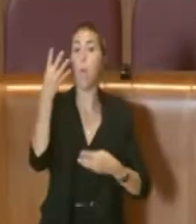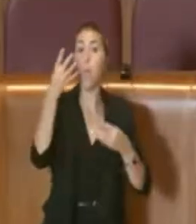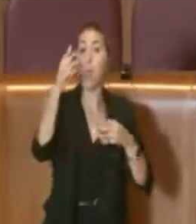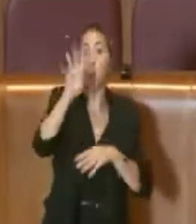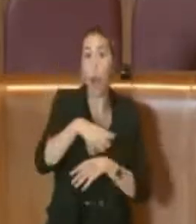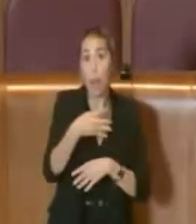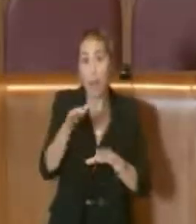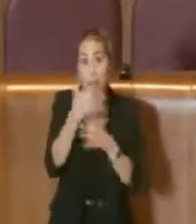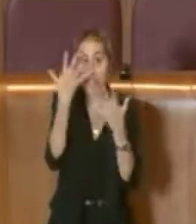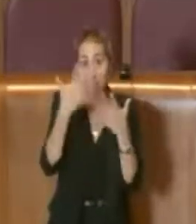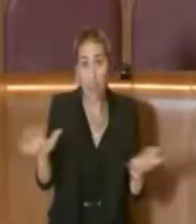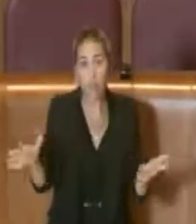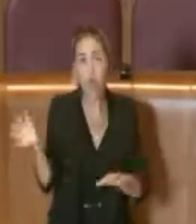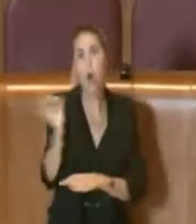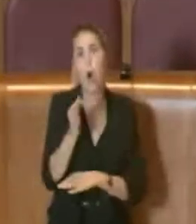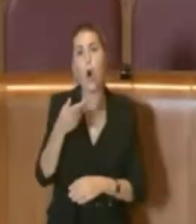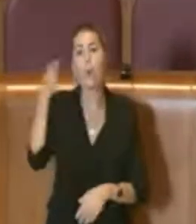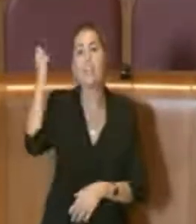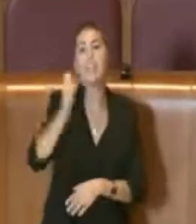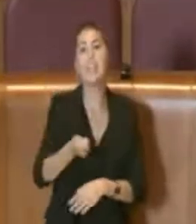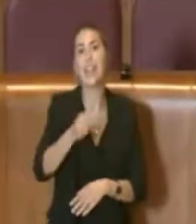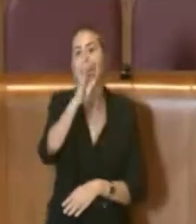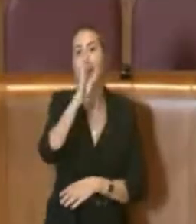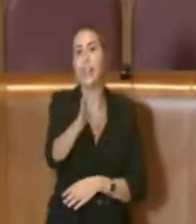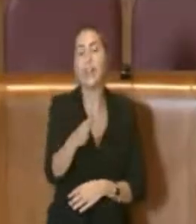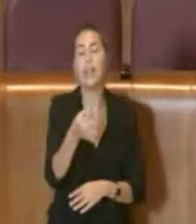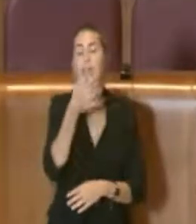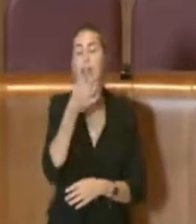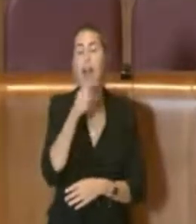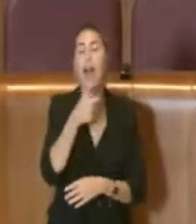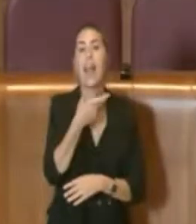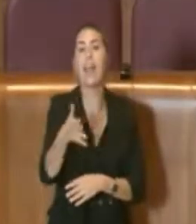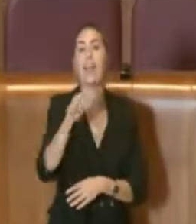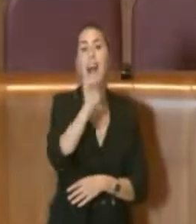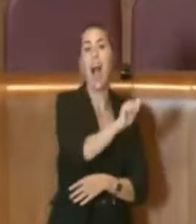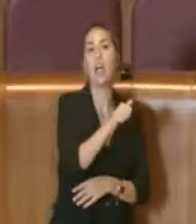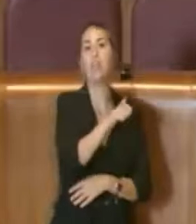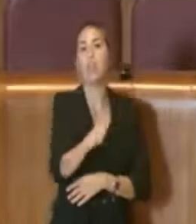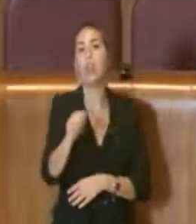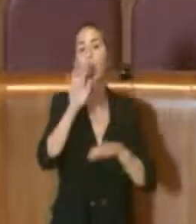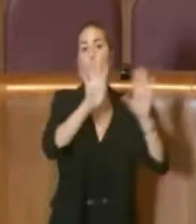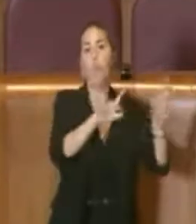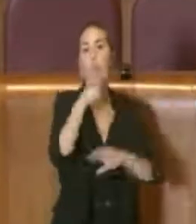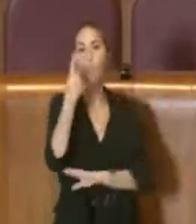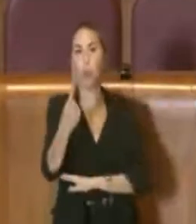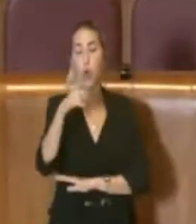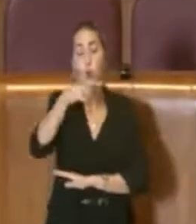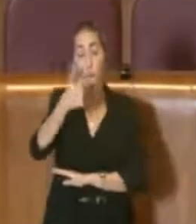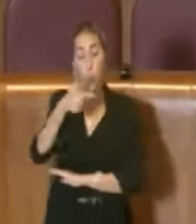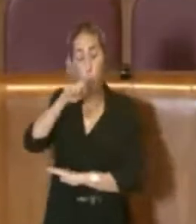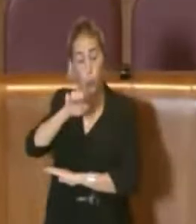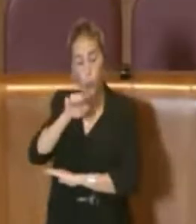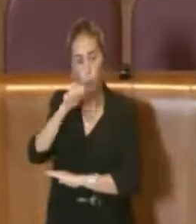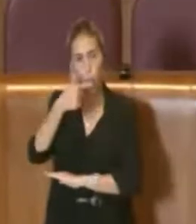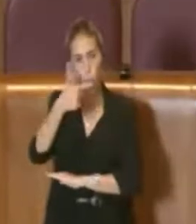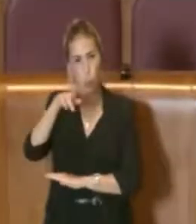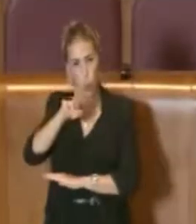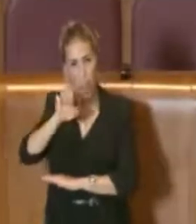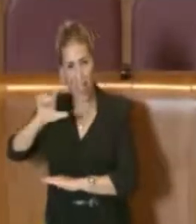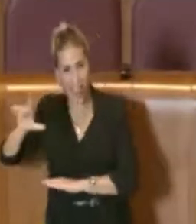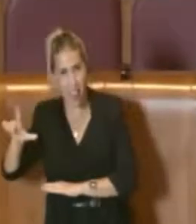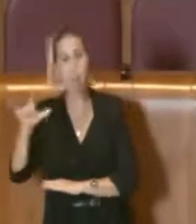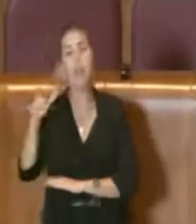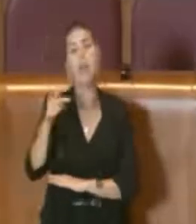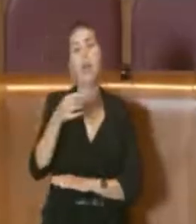perché trattasi di sentenze esecutive, quindi lettera A dell'articolo 191 del Tuel, e che non ha onorato, o